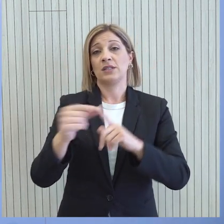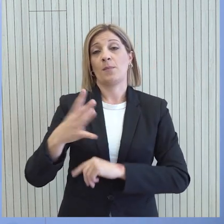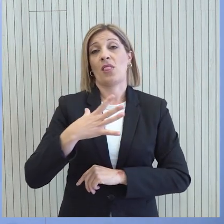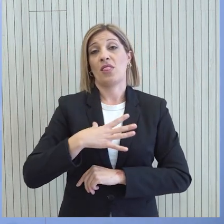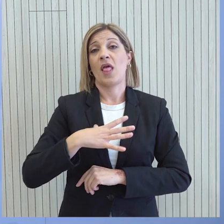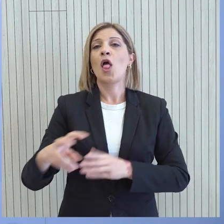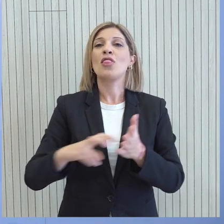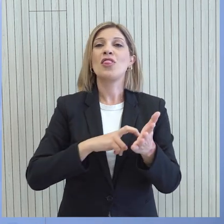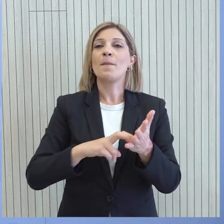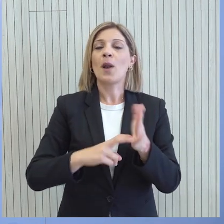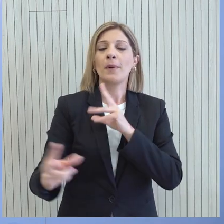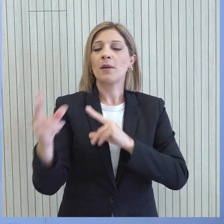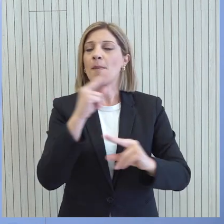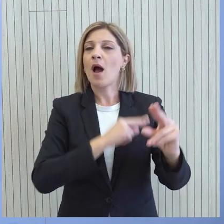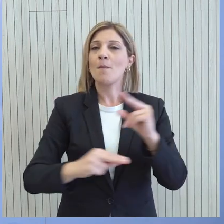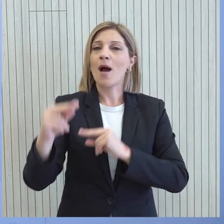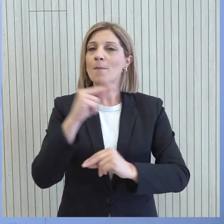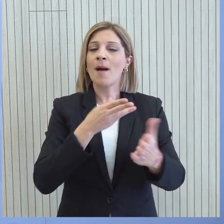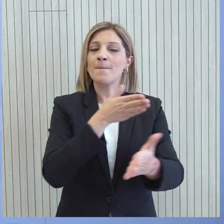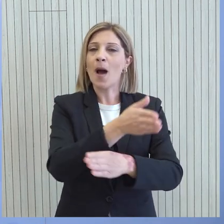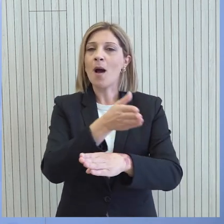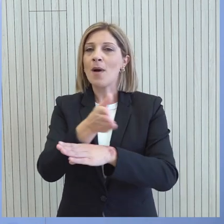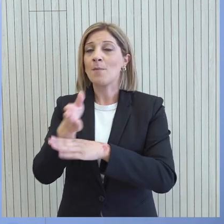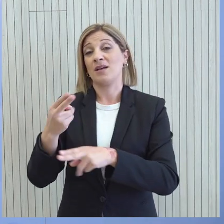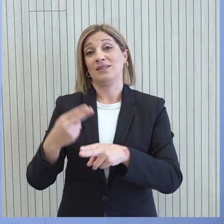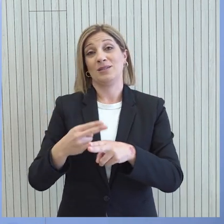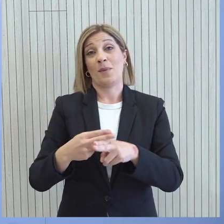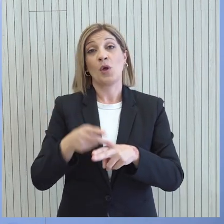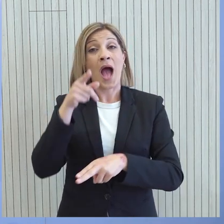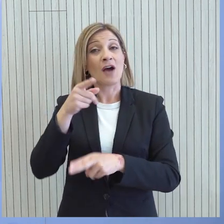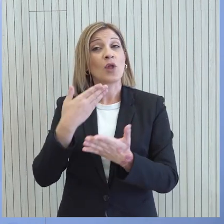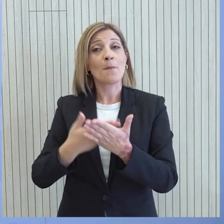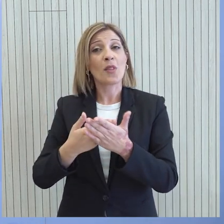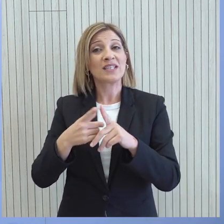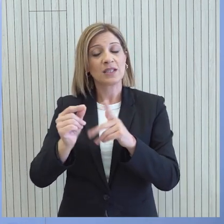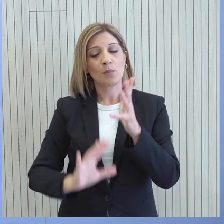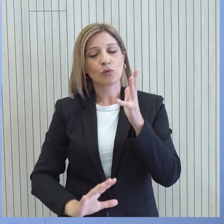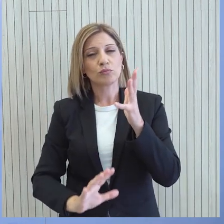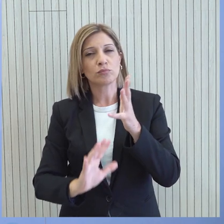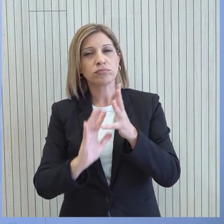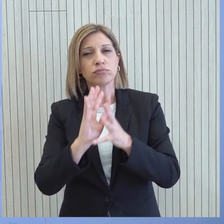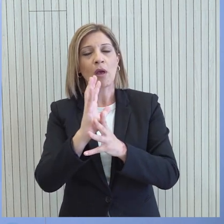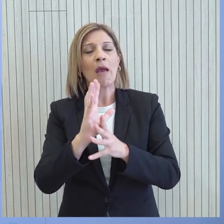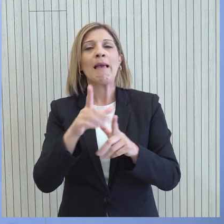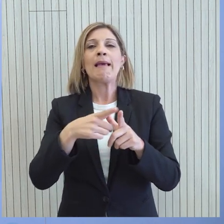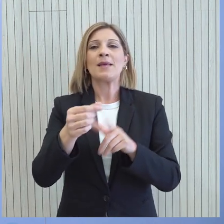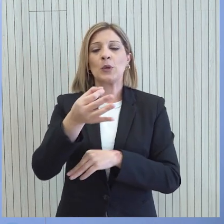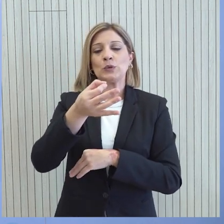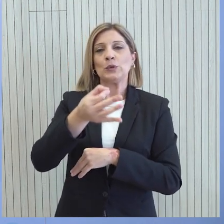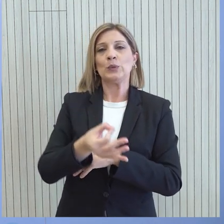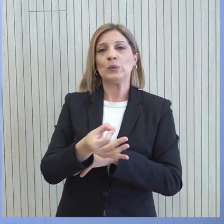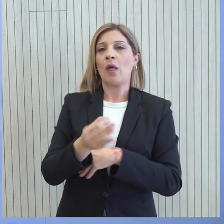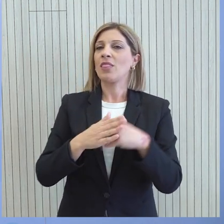ενεργούς διπλωματίας ως καταλήτη, η χώρα μας ακολουθεί ανωδική πορεία. Διαστέλλεται πέραν των γεωγραφικών ορίων της και